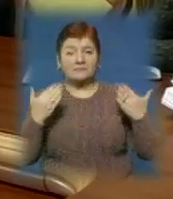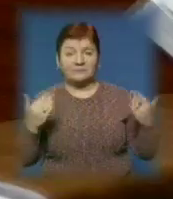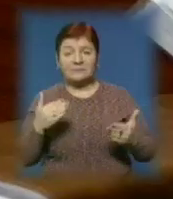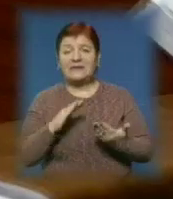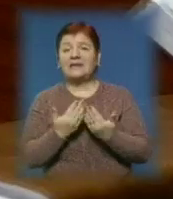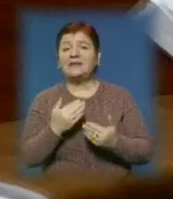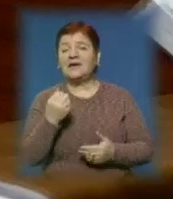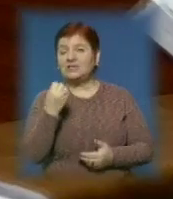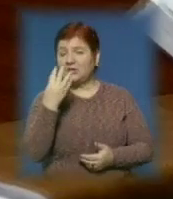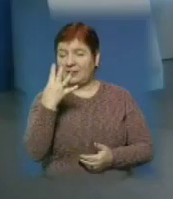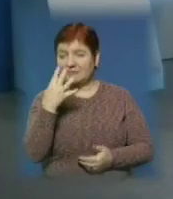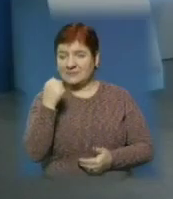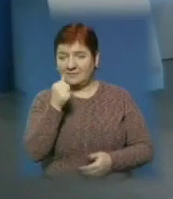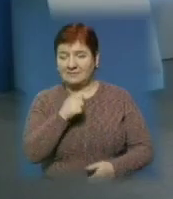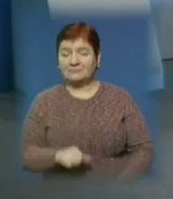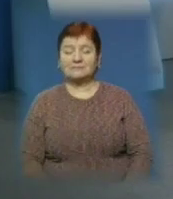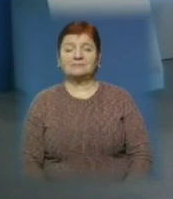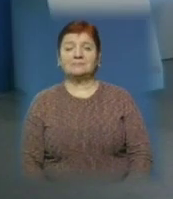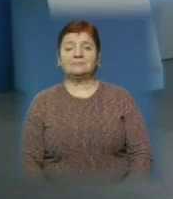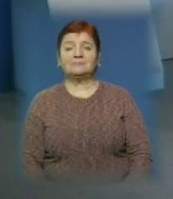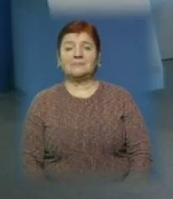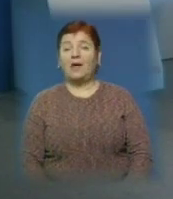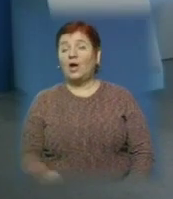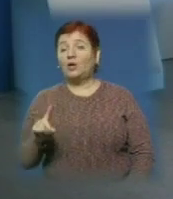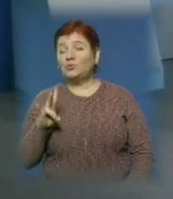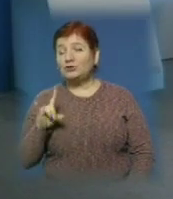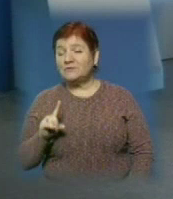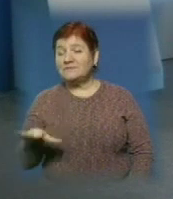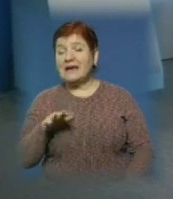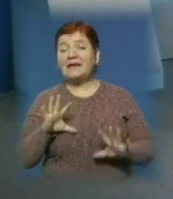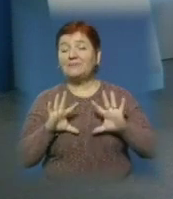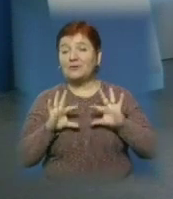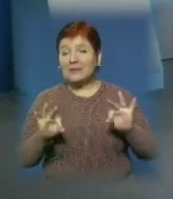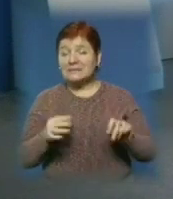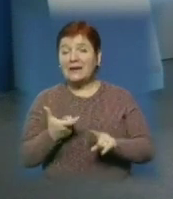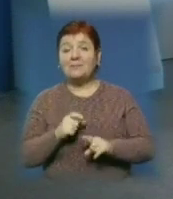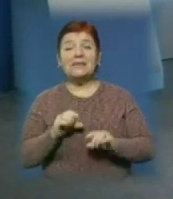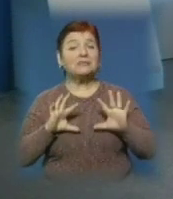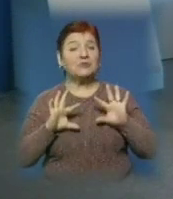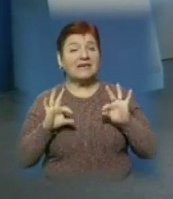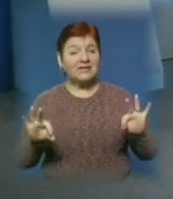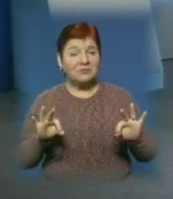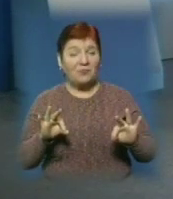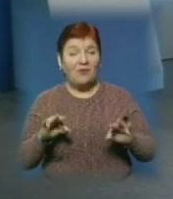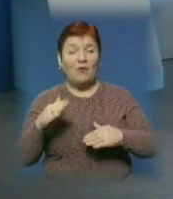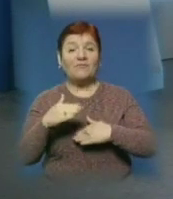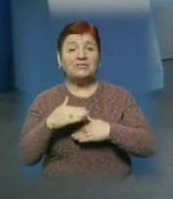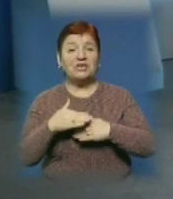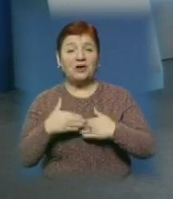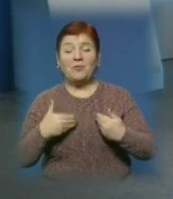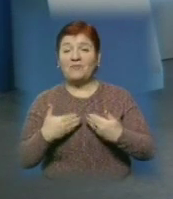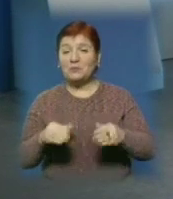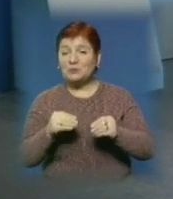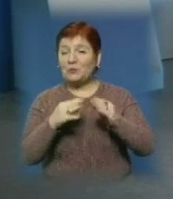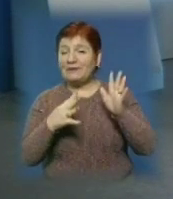-2014». Ну що ж, наразі це вся інформація. Більше розкажемо і покажемо у вечірньому випуску О